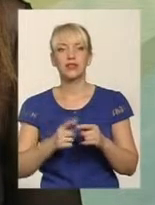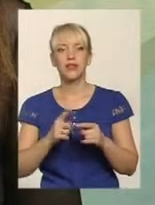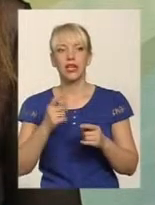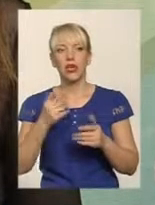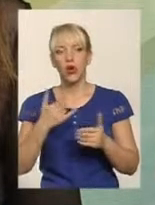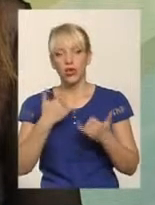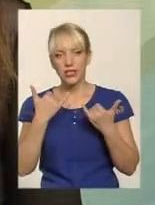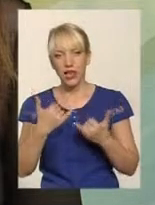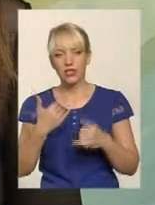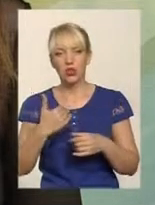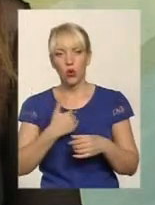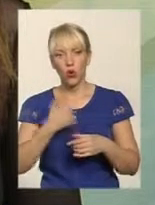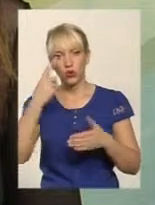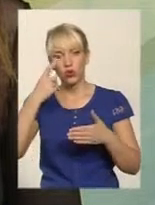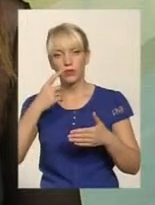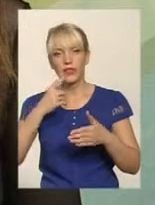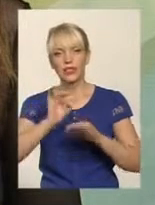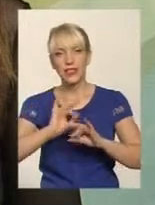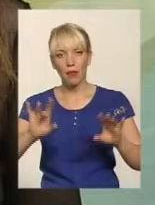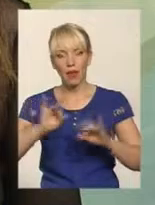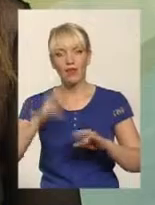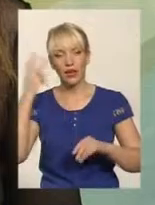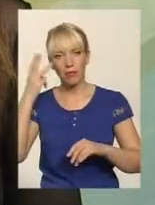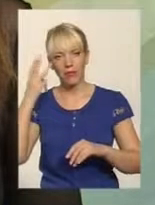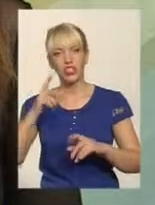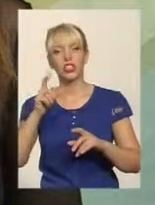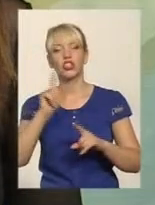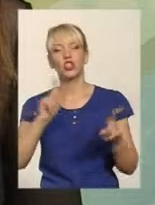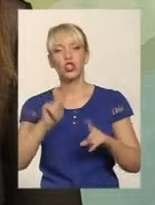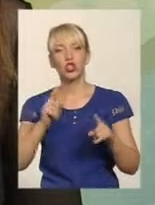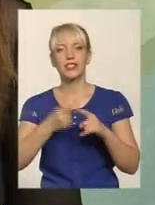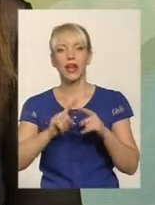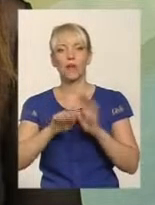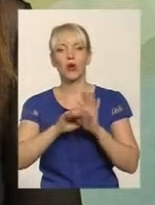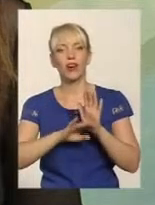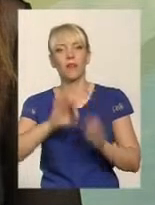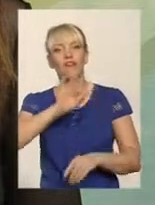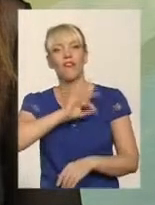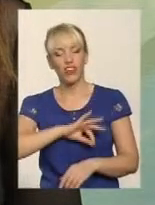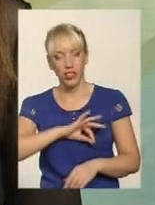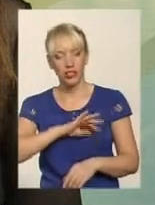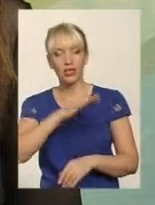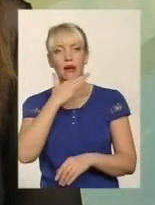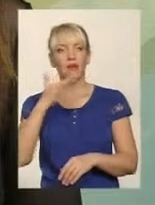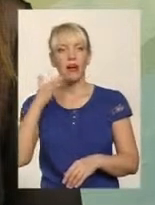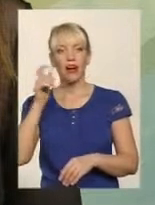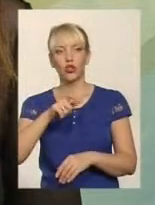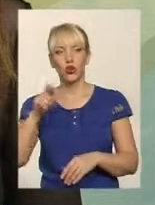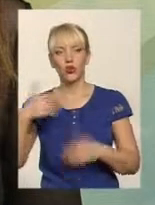запевнити хмельничан, жителів області, що програма є вигідна. Багато вже людей